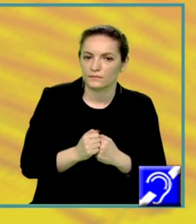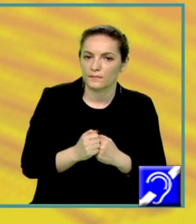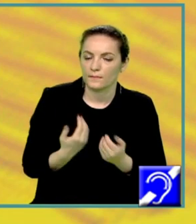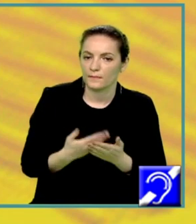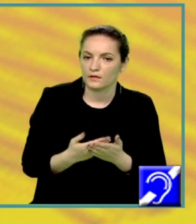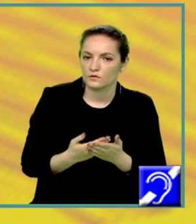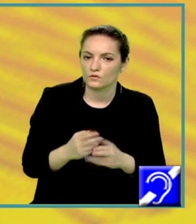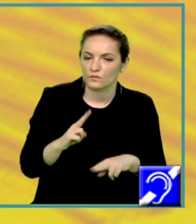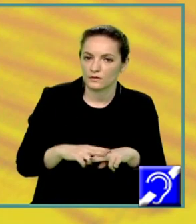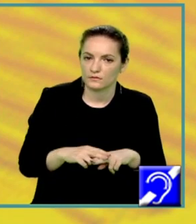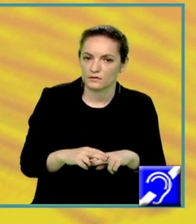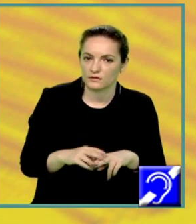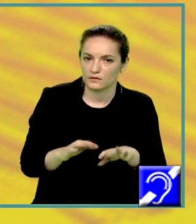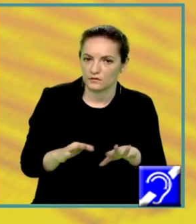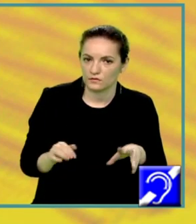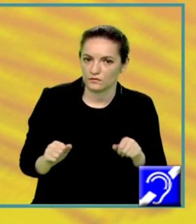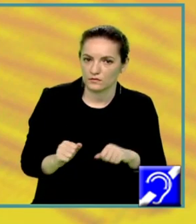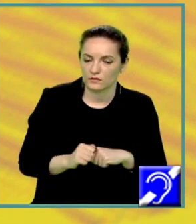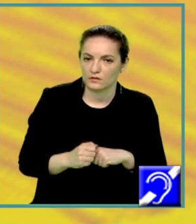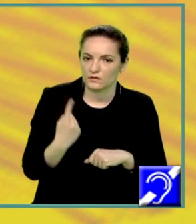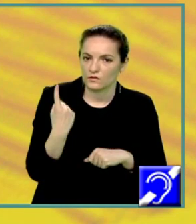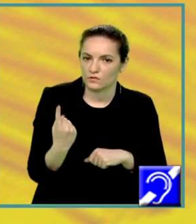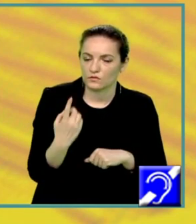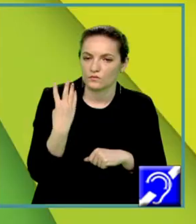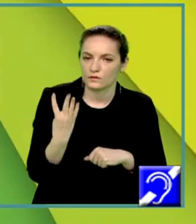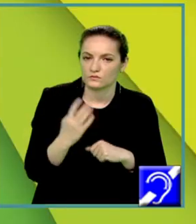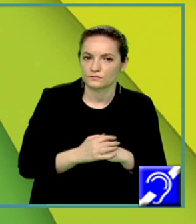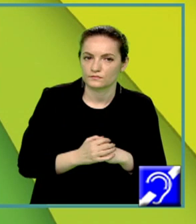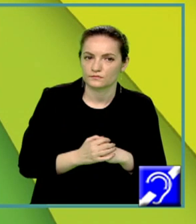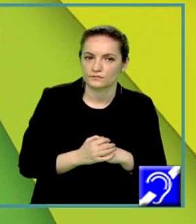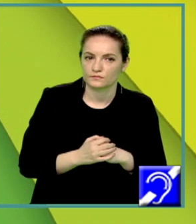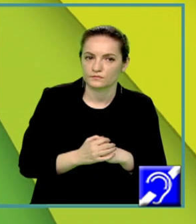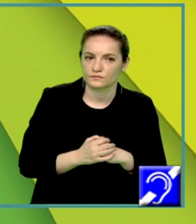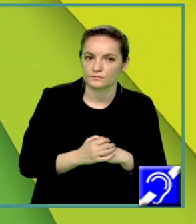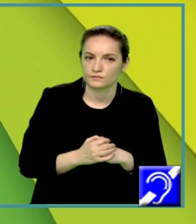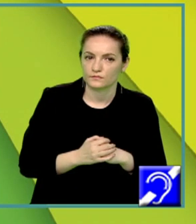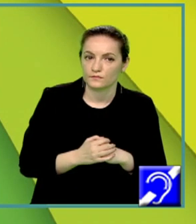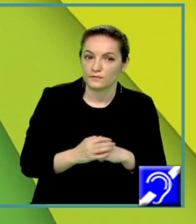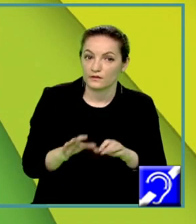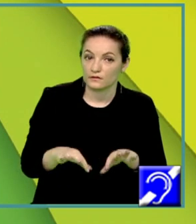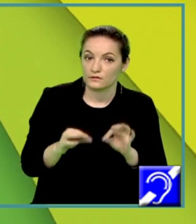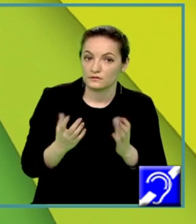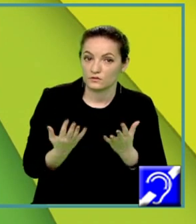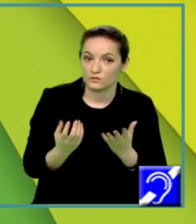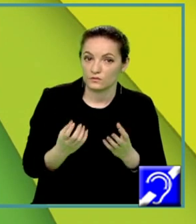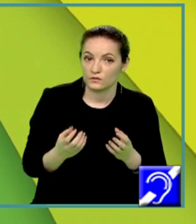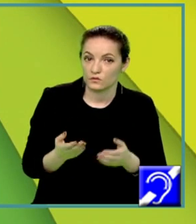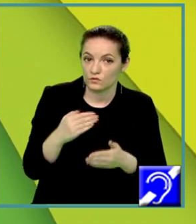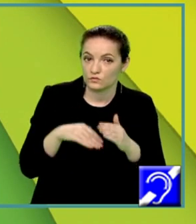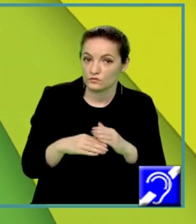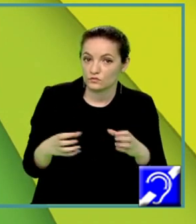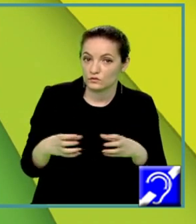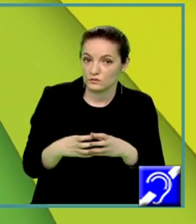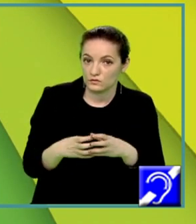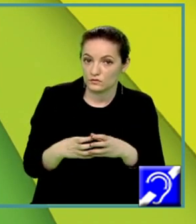matematică-informatică, subiectul 1 roman, itemul 4. Determinați numărul submulțimilor cu